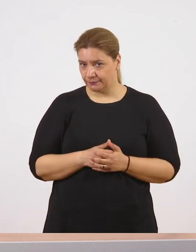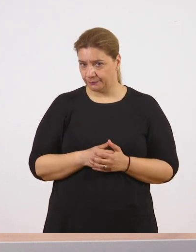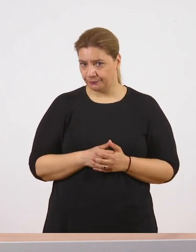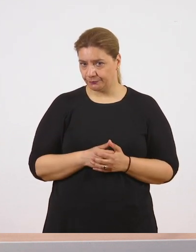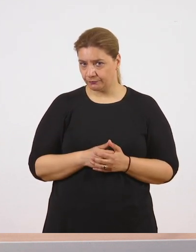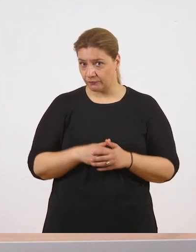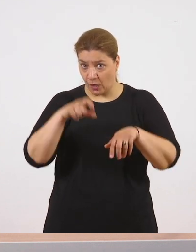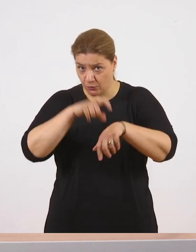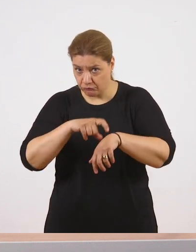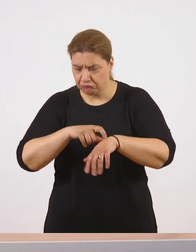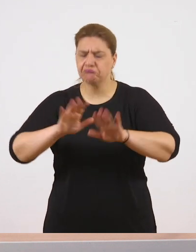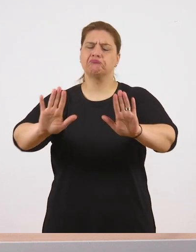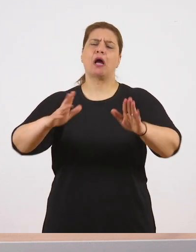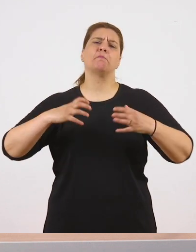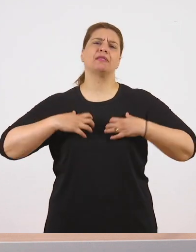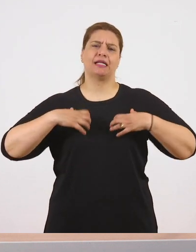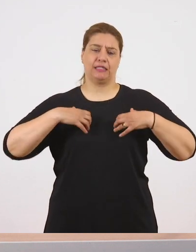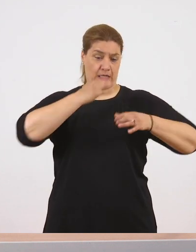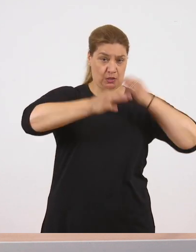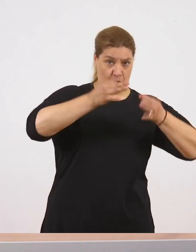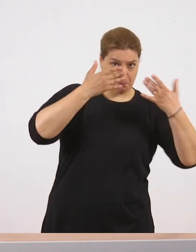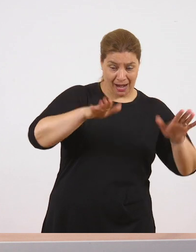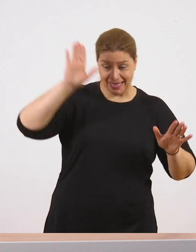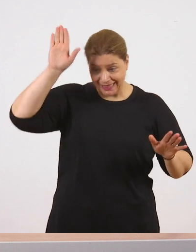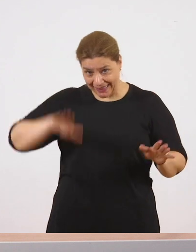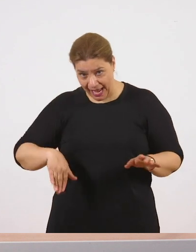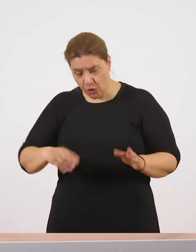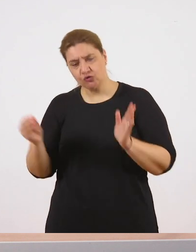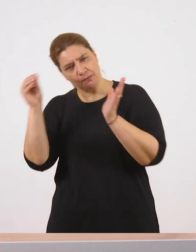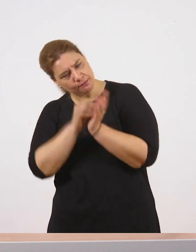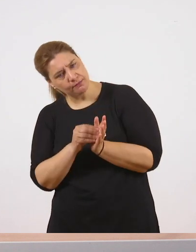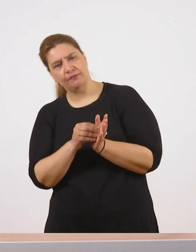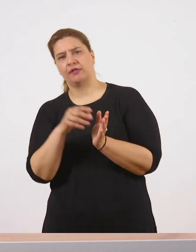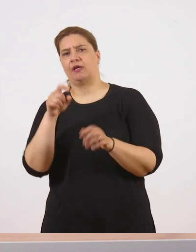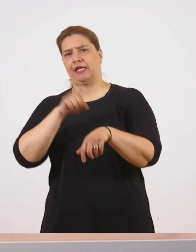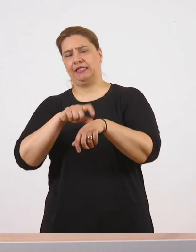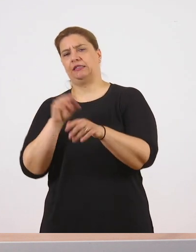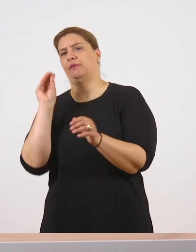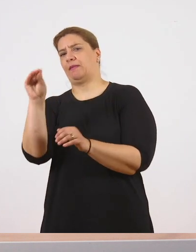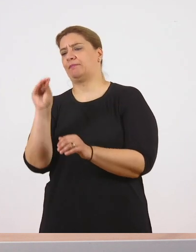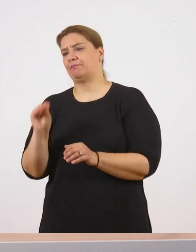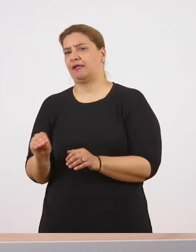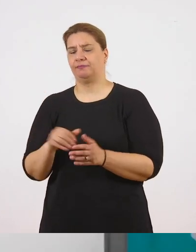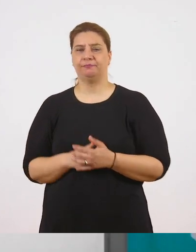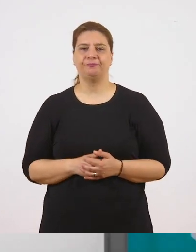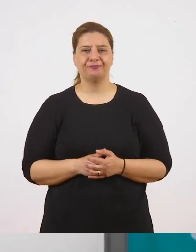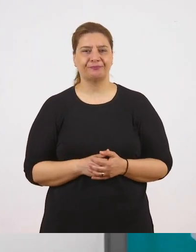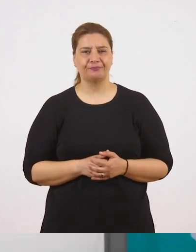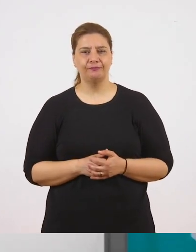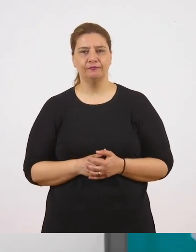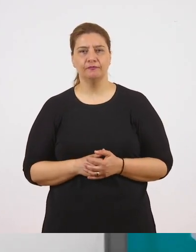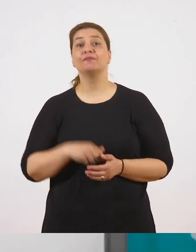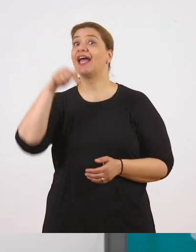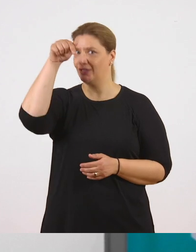Αν δεν προλάβετε μην ανησυχείτε γιατί στο τέλος θα πούμε πάλι τα βασικά, οπότε θα συμπληρώσετε ό,τι σας έχει ξεφύγει. Πάμε